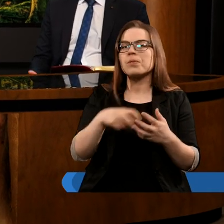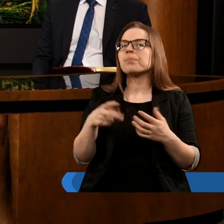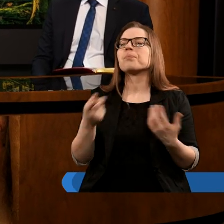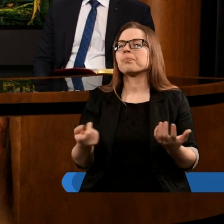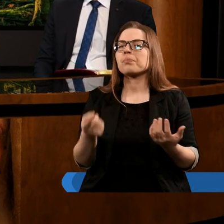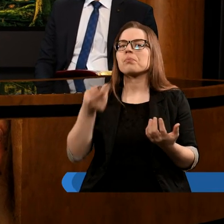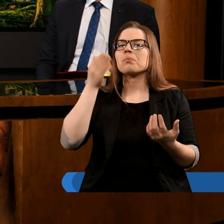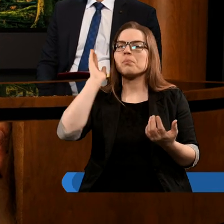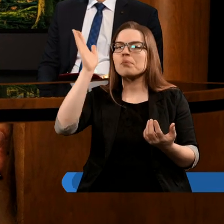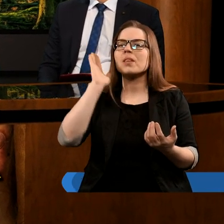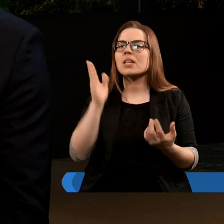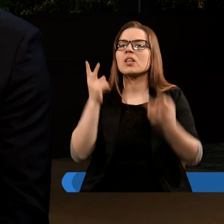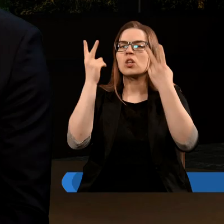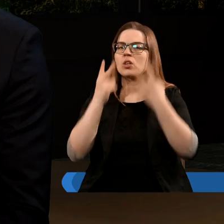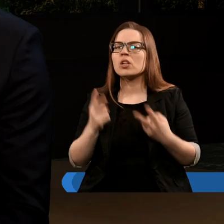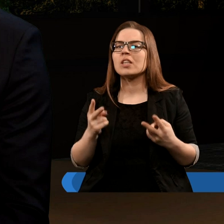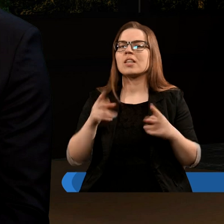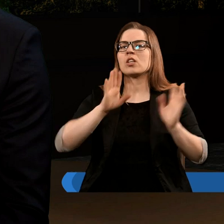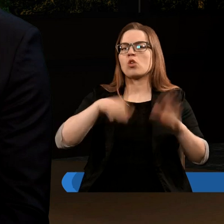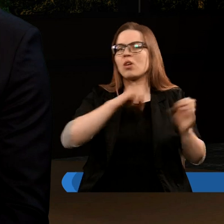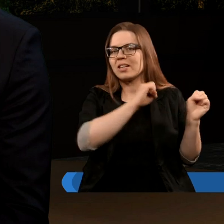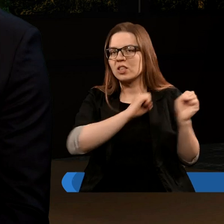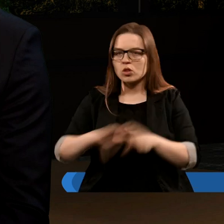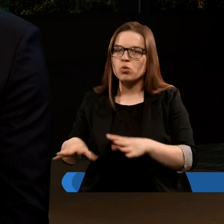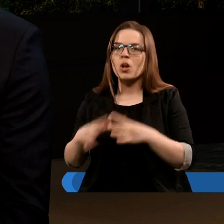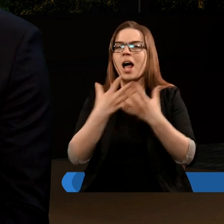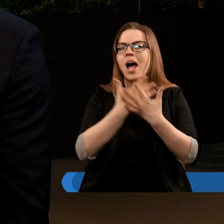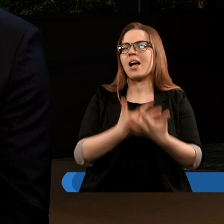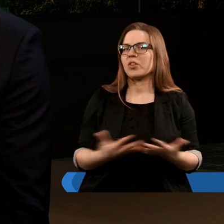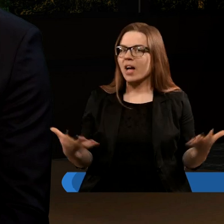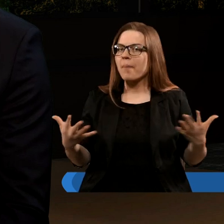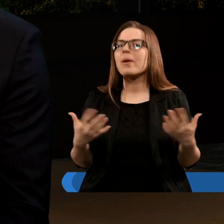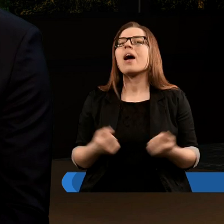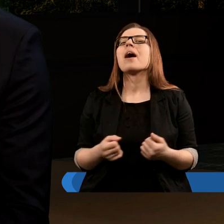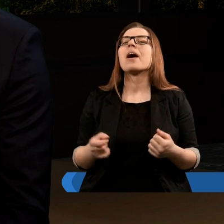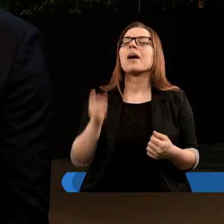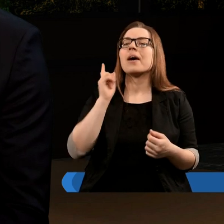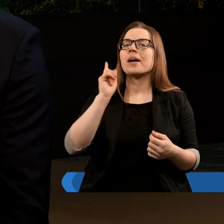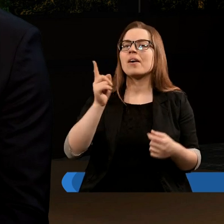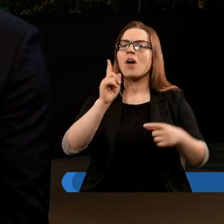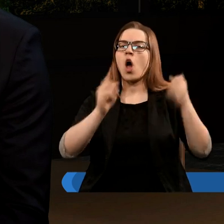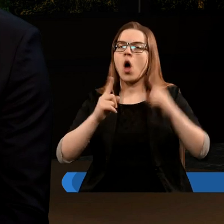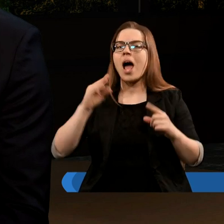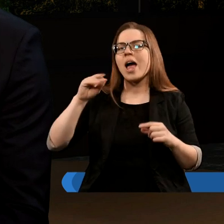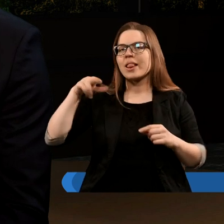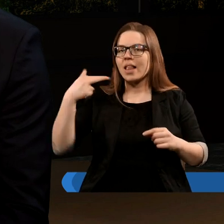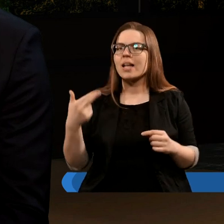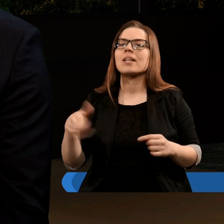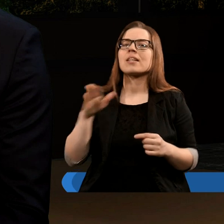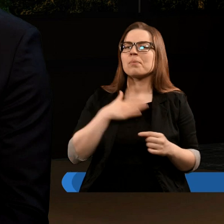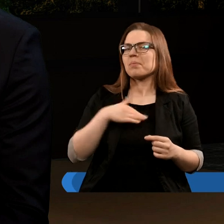później będziemy czytać, że on został zrzucony na ziemię. Natomiast w ogrodzie Eden mamy